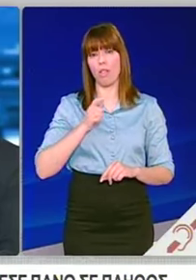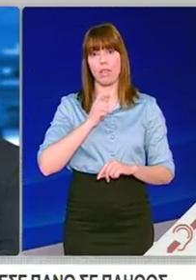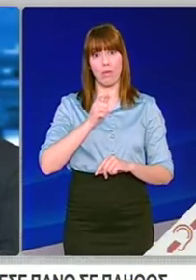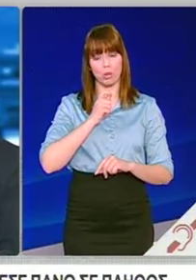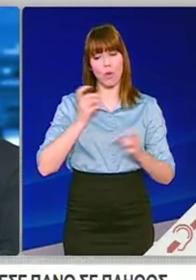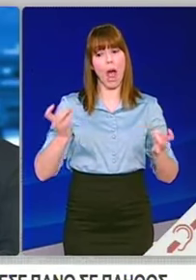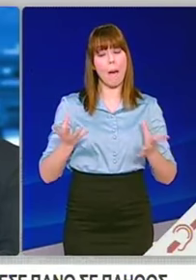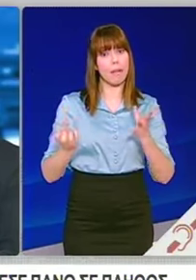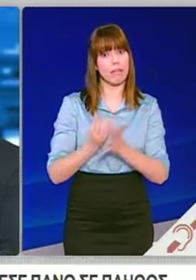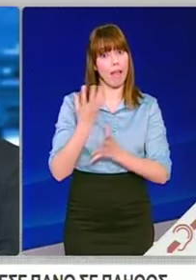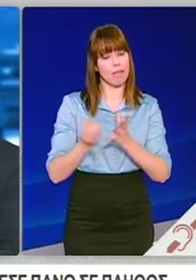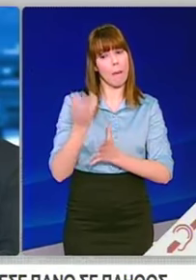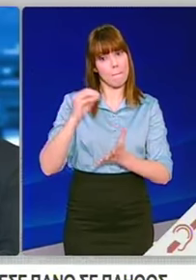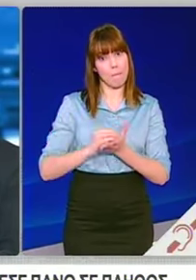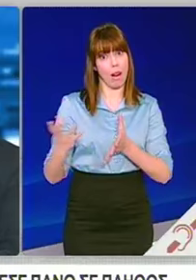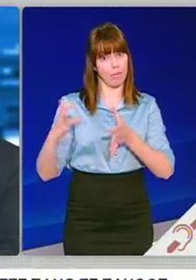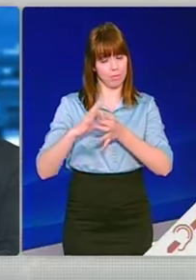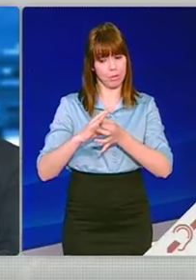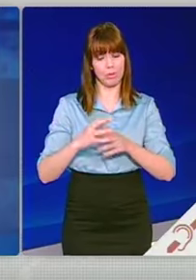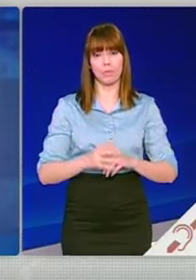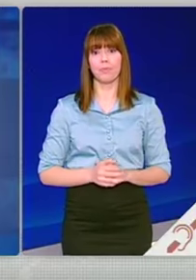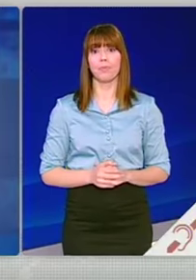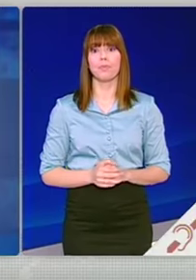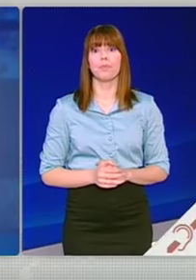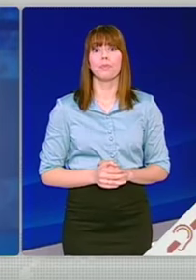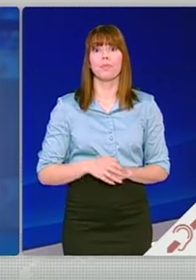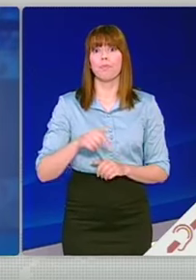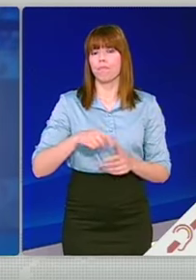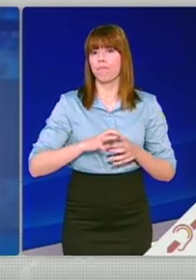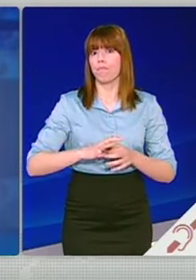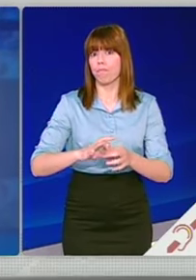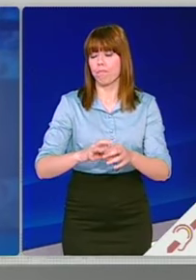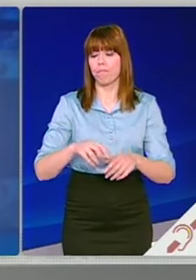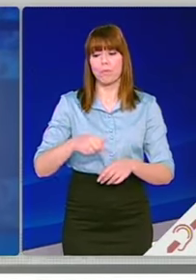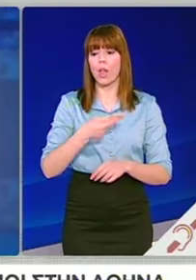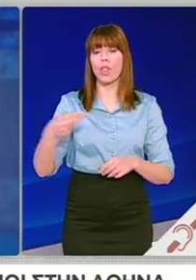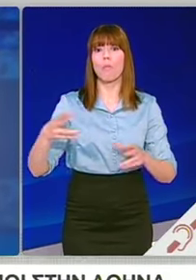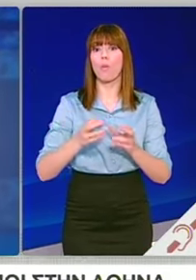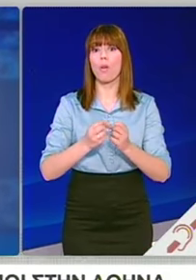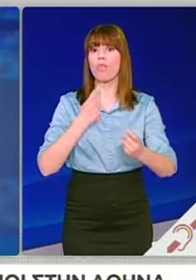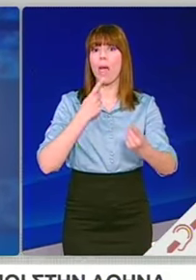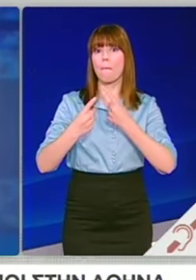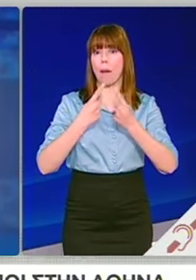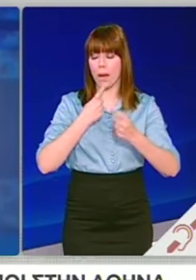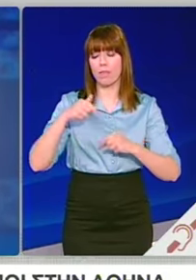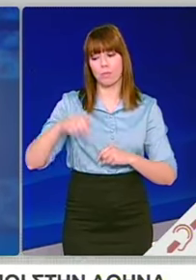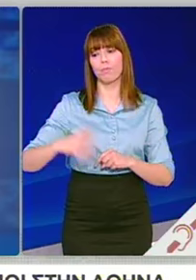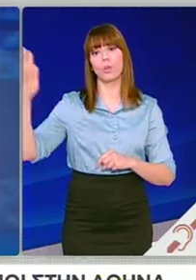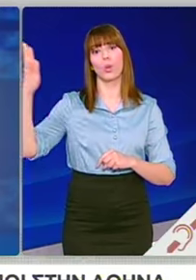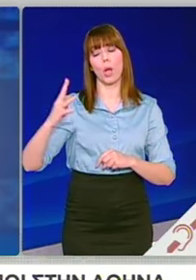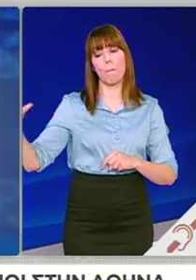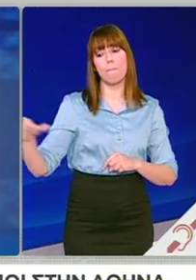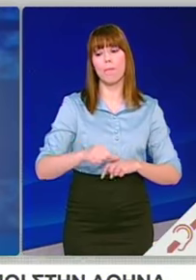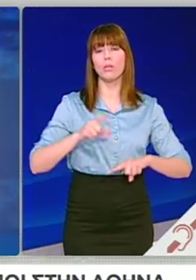παρόν. Αν χρειαστεί θα συνειδηθούμε και στη συνέχεια μαζί σου. Τώρα κυρίες και κύριοι, την επιστροφή των τεχνικών κλιμακίων των θεσμών στην Αθήνα το